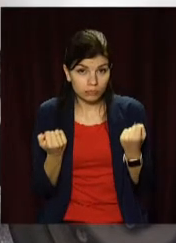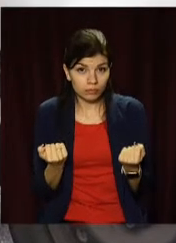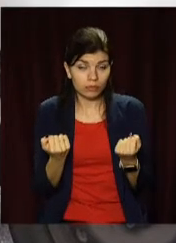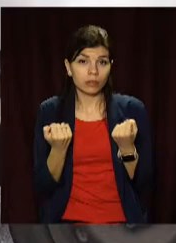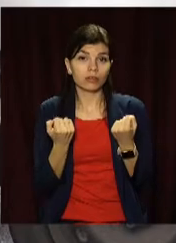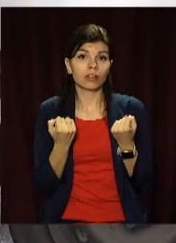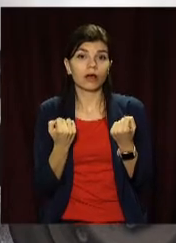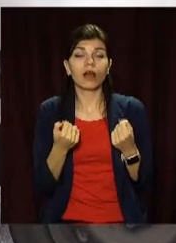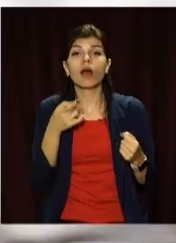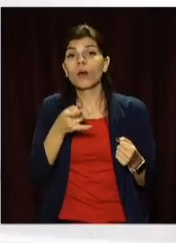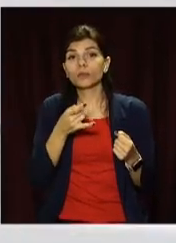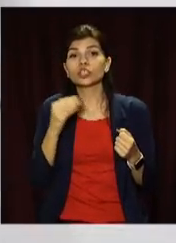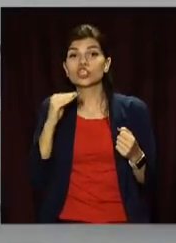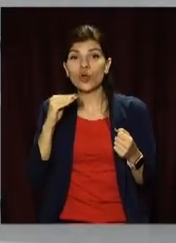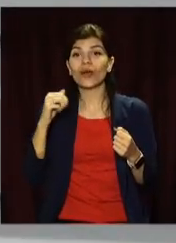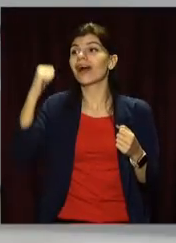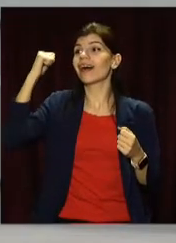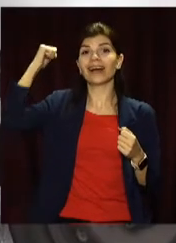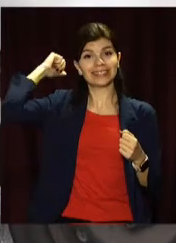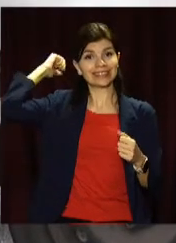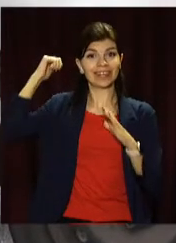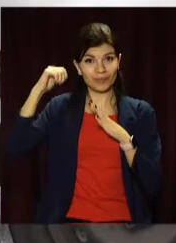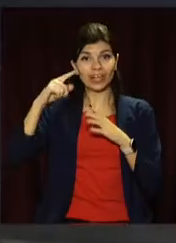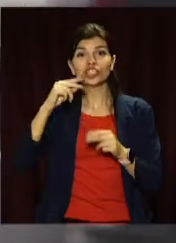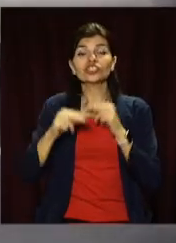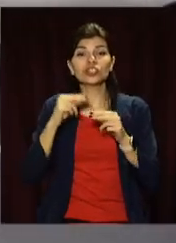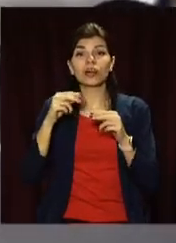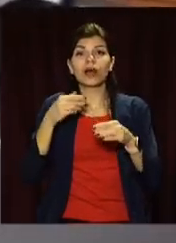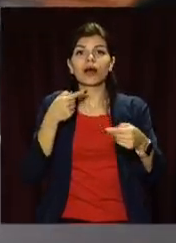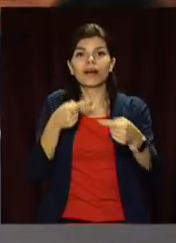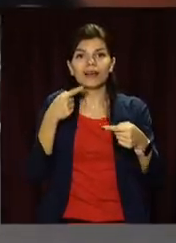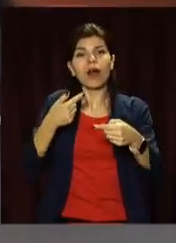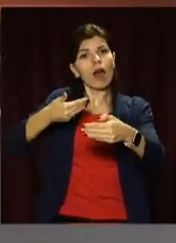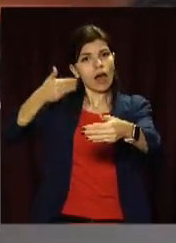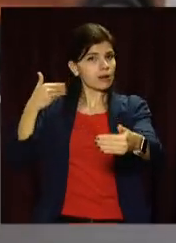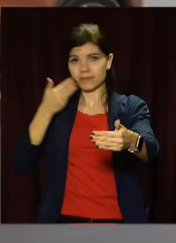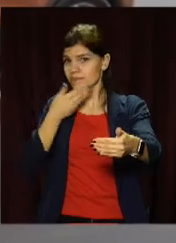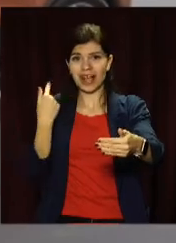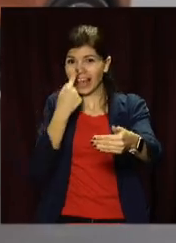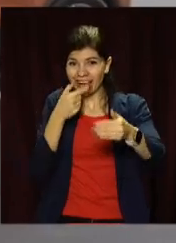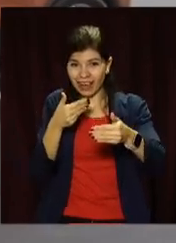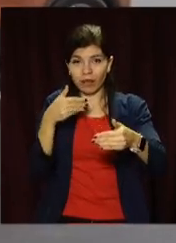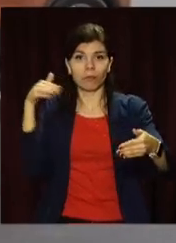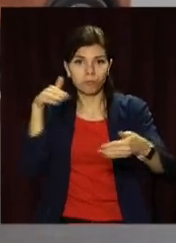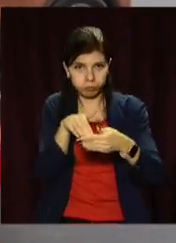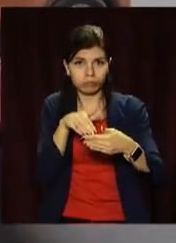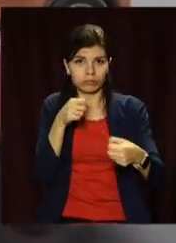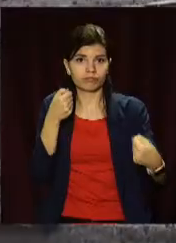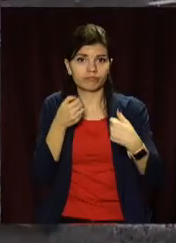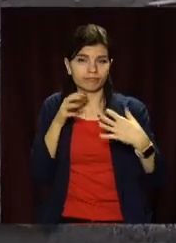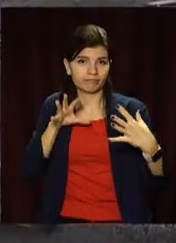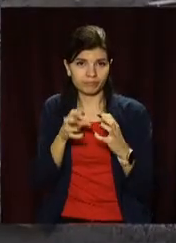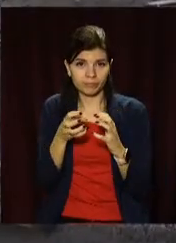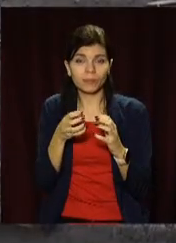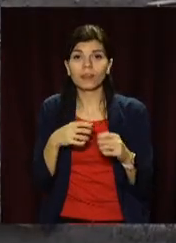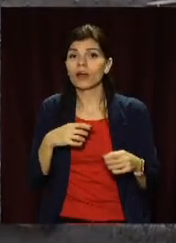переходу. Автівки «Рено» та «Жигулі», що рухалися позаду через відсутність допустимої дистанції між ними, врізались одна в одну. Загиблих